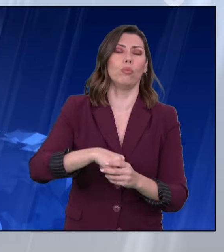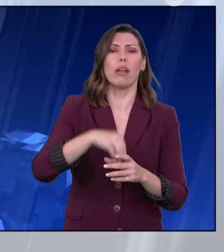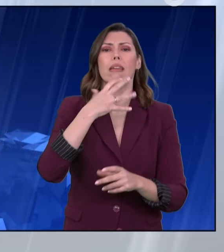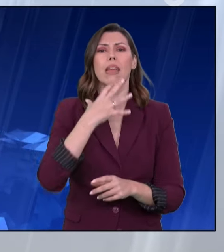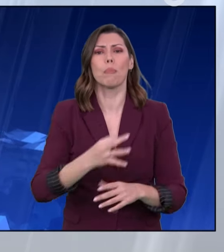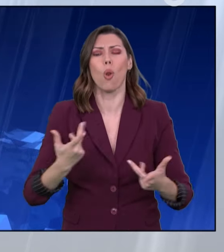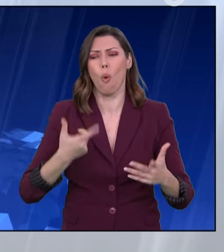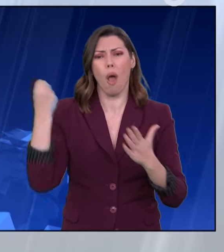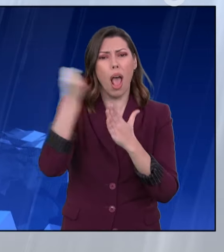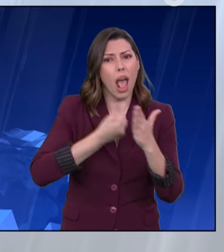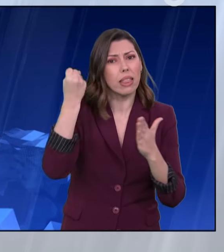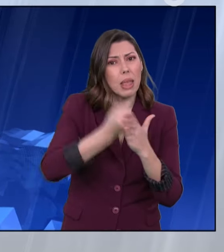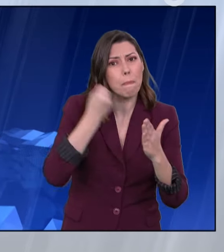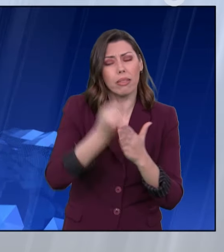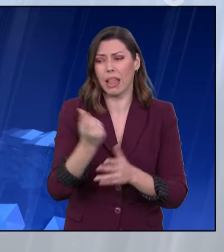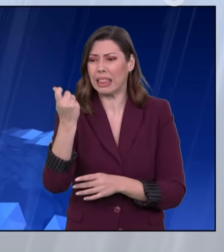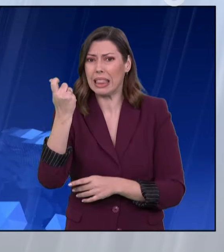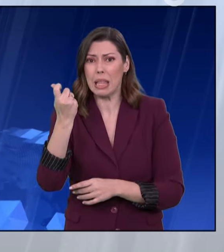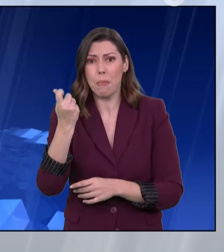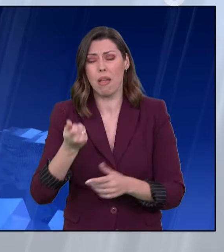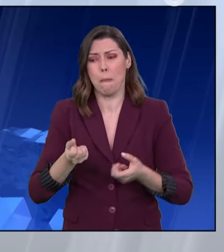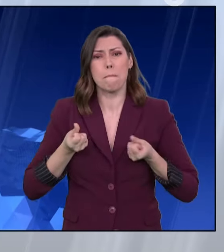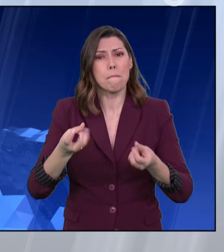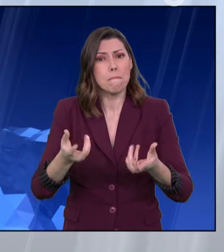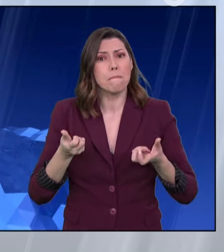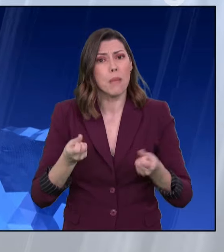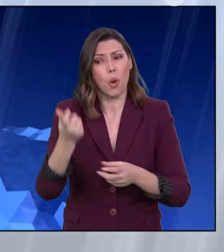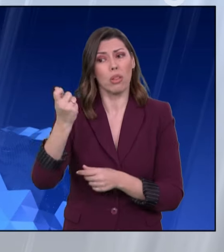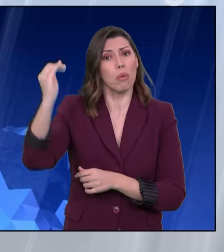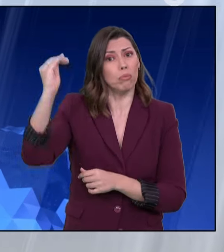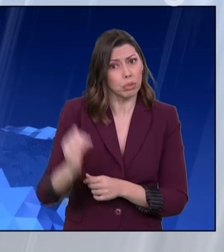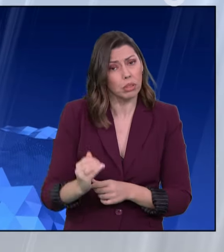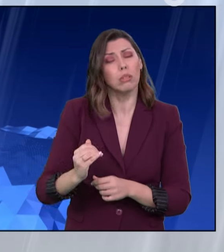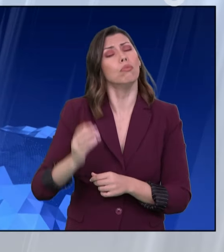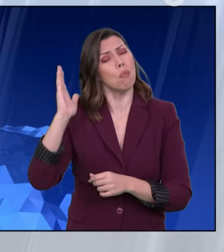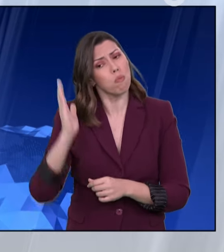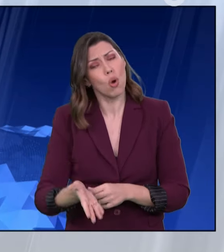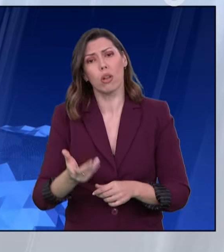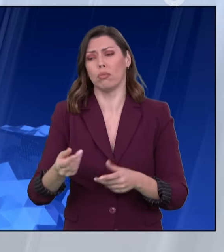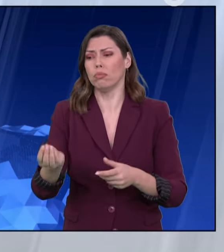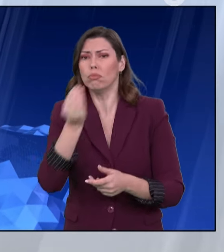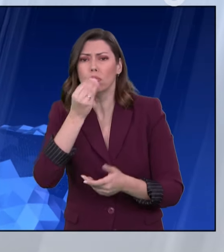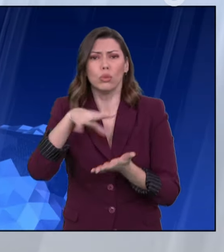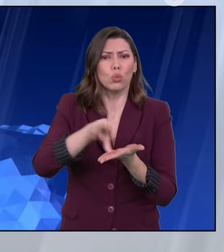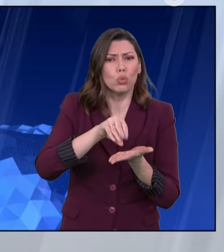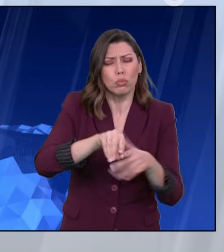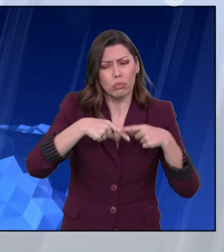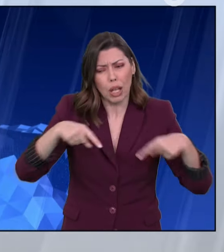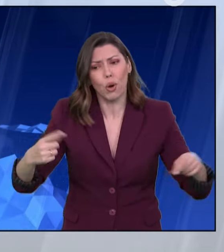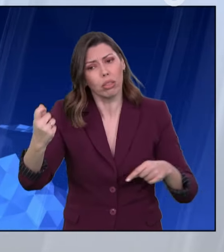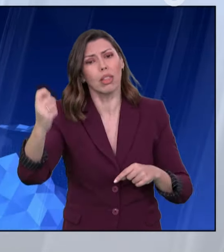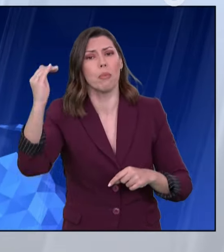σε εμάς μπορεί να φέρει και ποιοτικά και φθηνά προϊόντα στο τραπέζι της κάθε οικογένειας. Τα